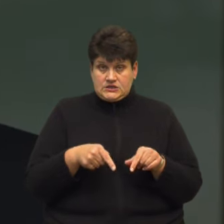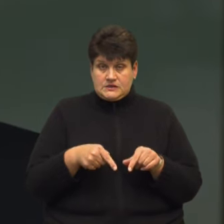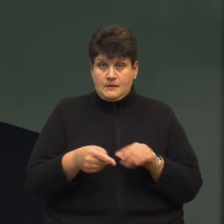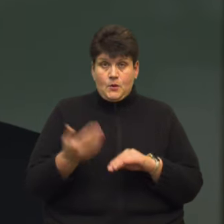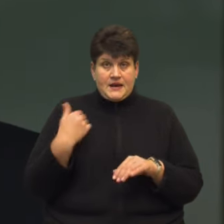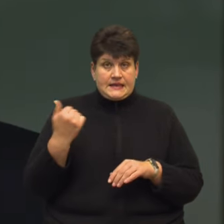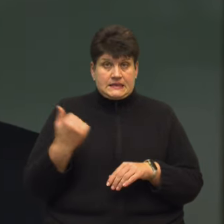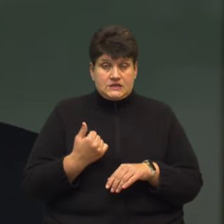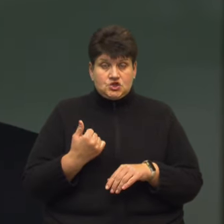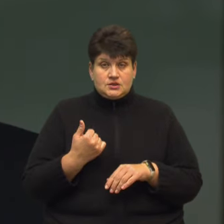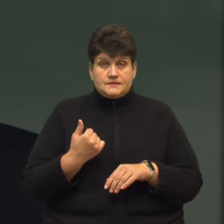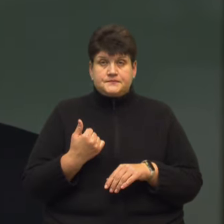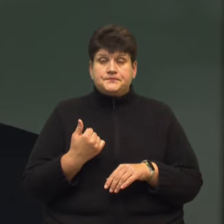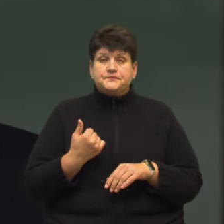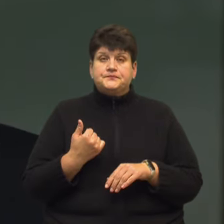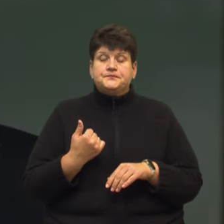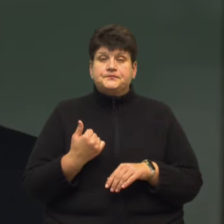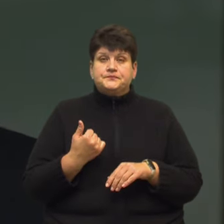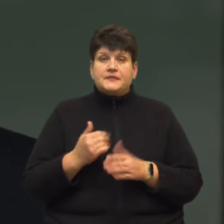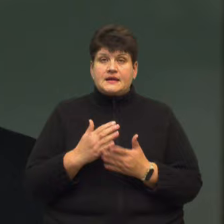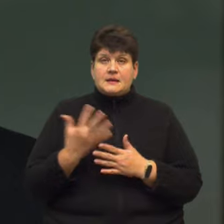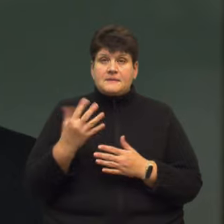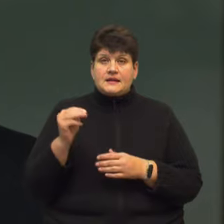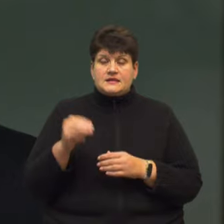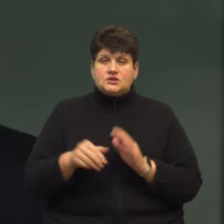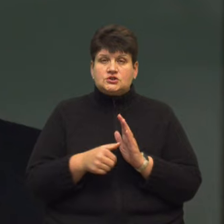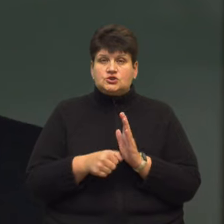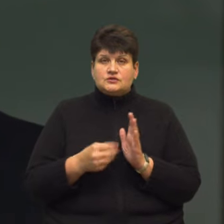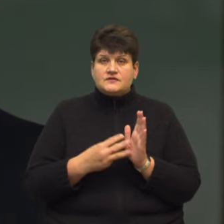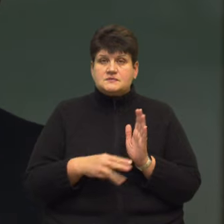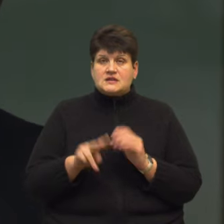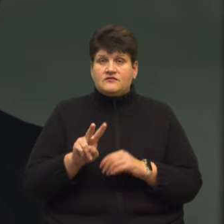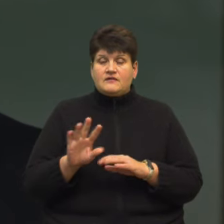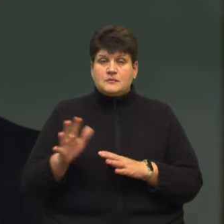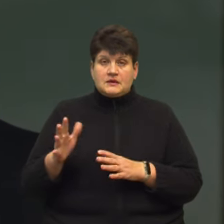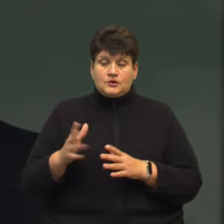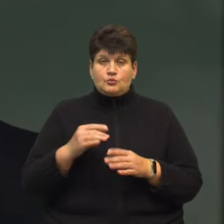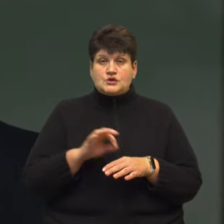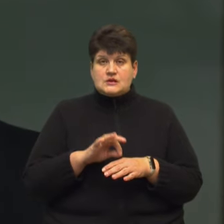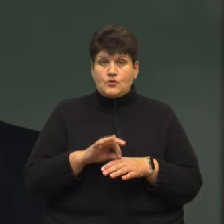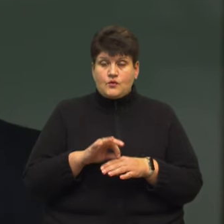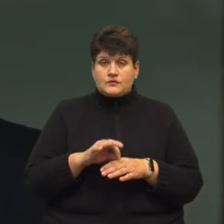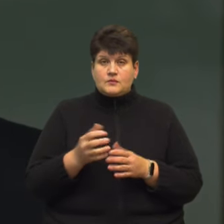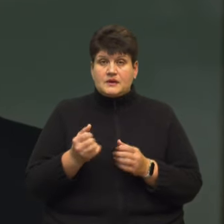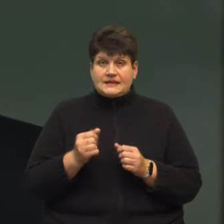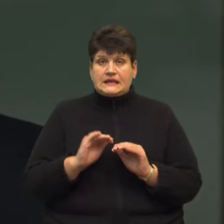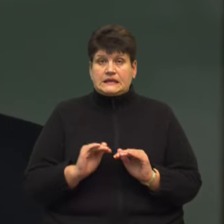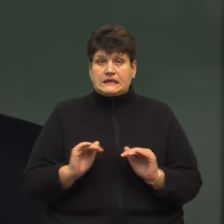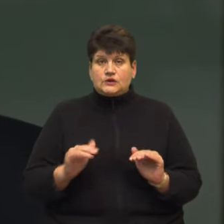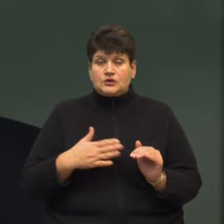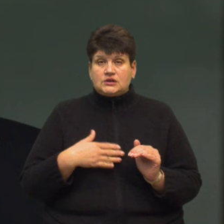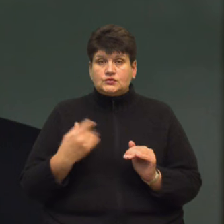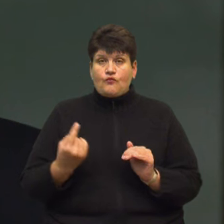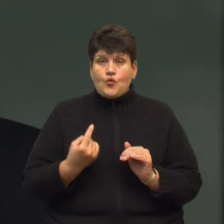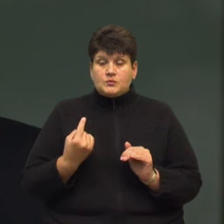тиждень, є 5682 випадки. Якщо брати по захворюваності діток наших в області,